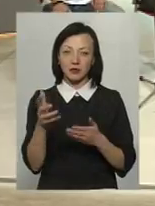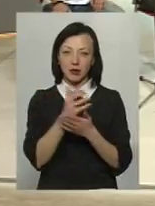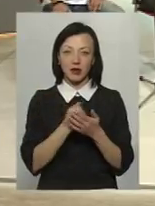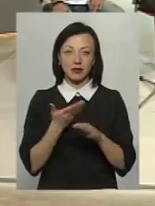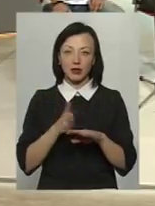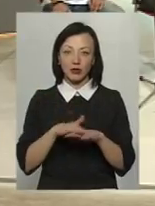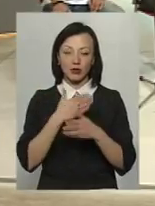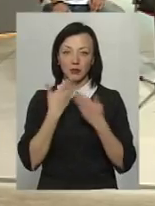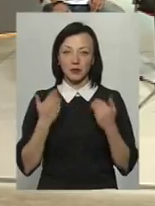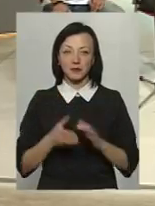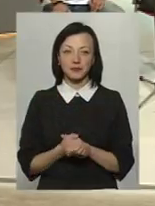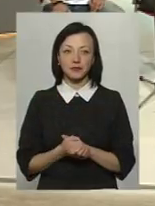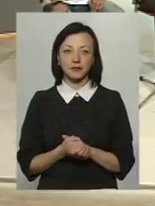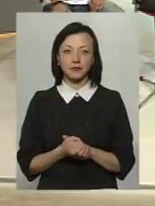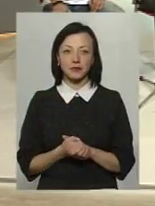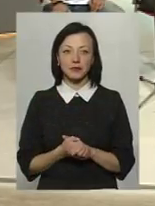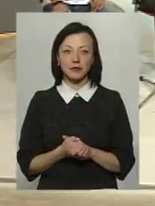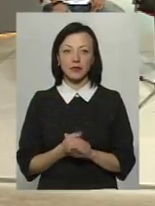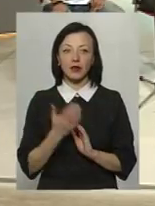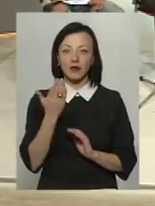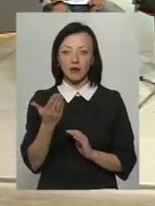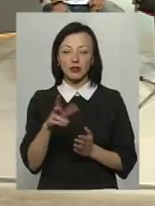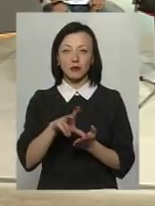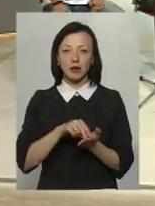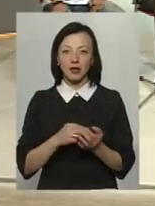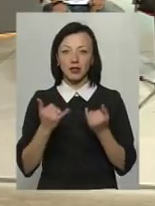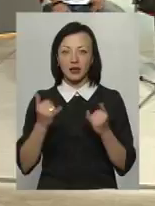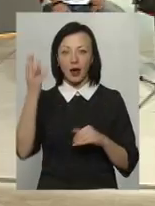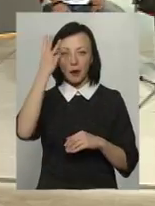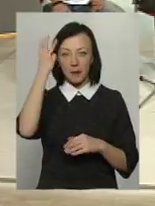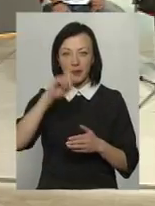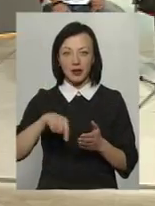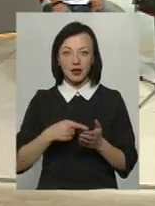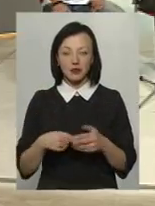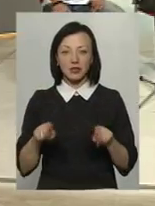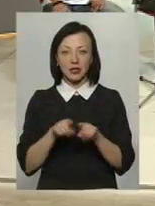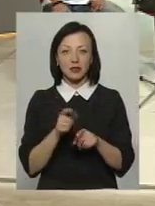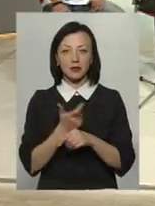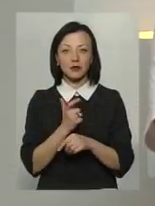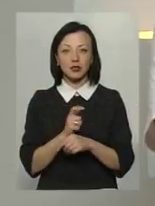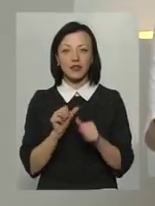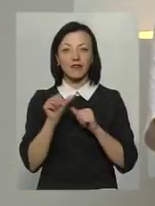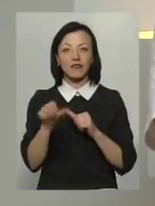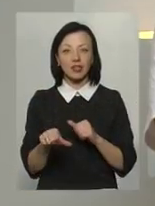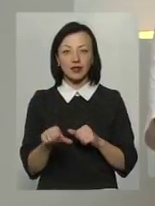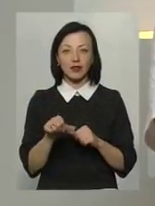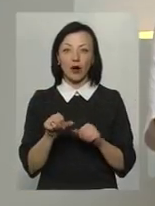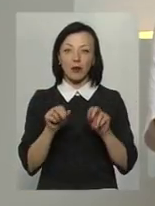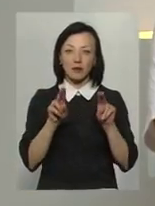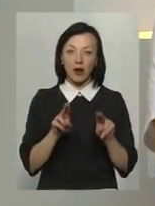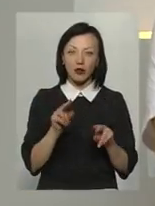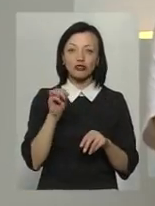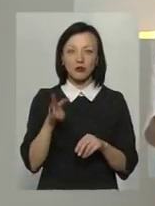тут нічого склодного немає. Ну, власне, ваш приклад для Хмельницького, мабуть, все-таки більше виняток з правил, аніж